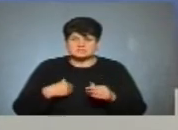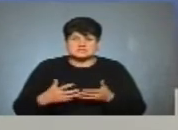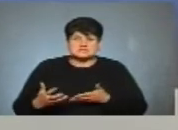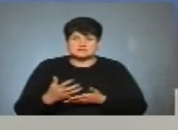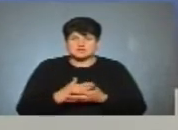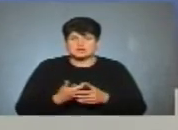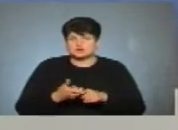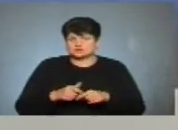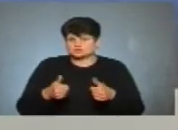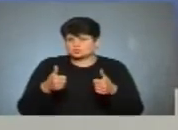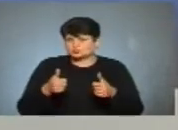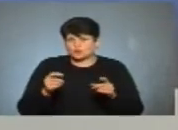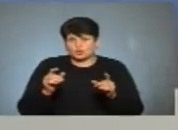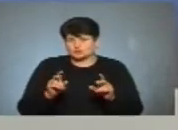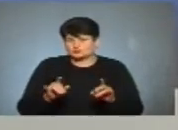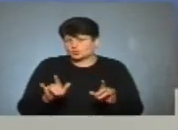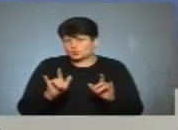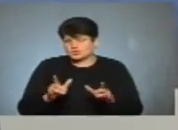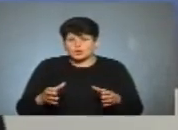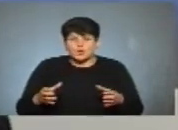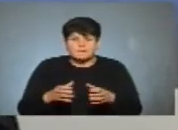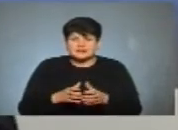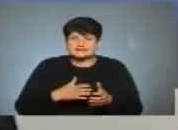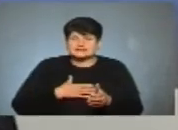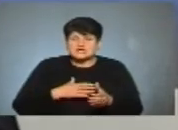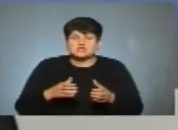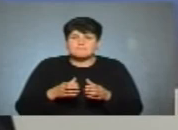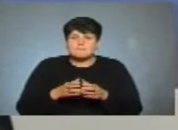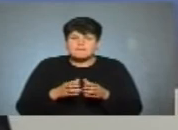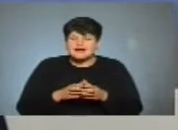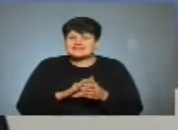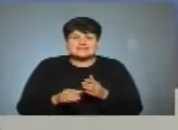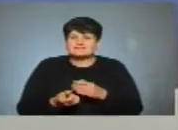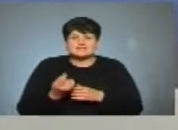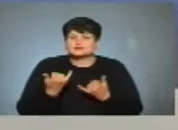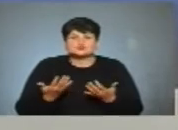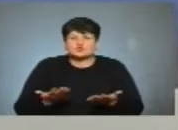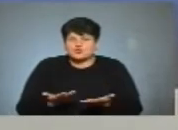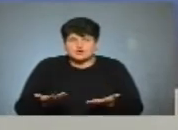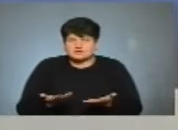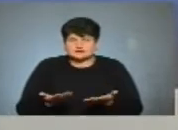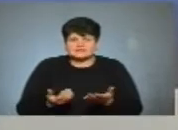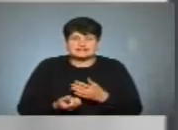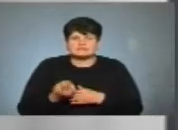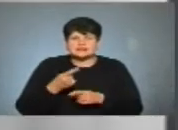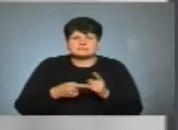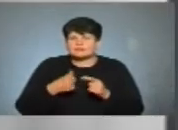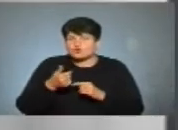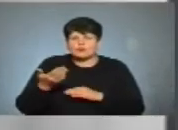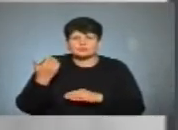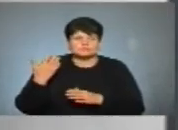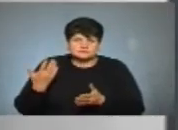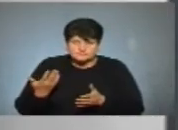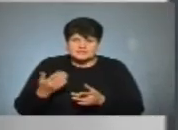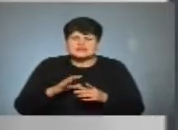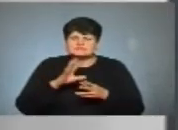круті команди, тому що наша партія, наш рух не виник сьогодні, він не виник півроку до виборів.